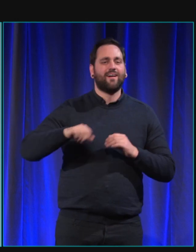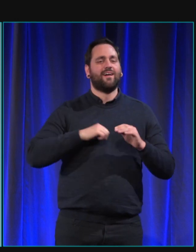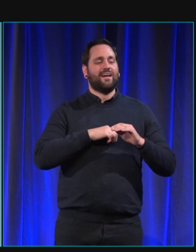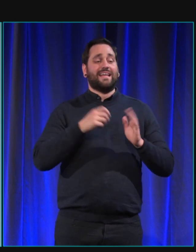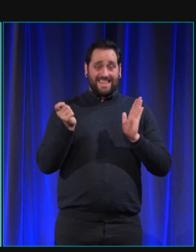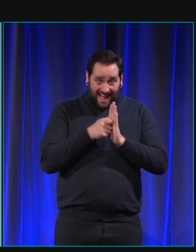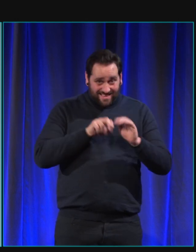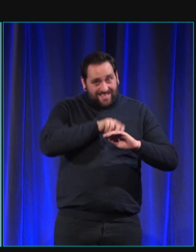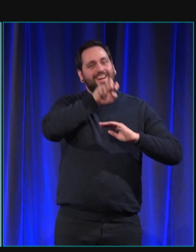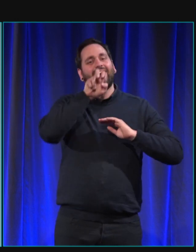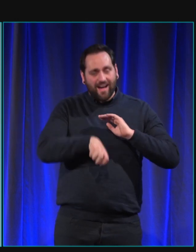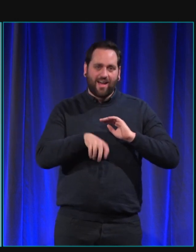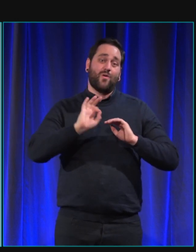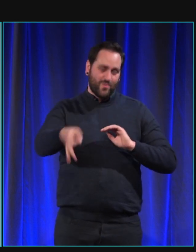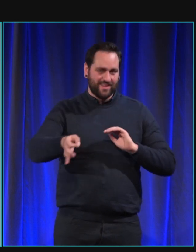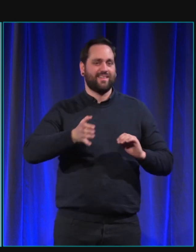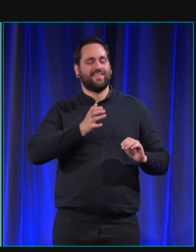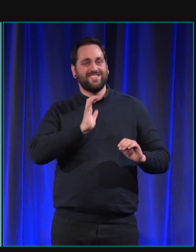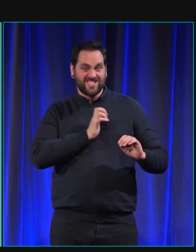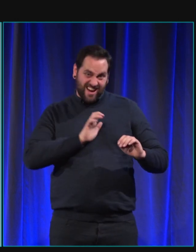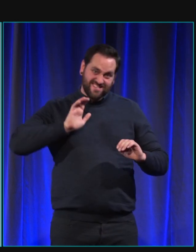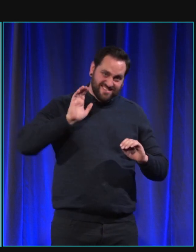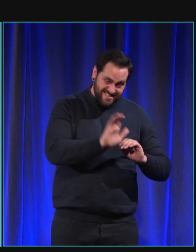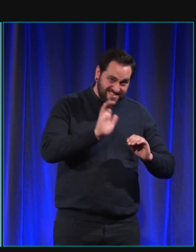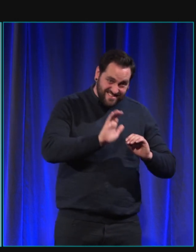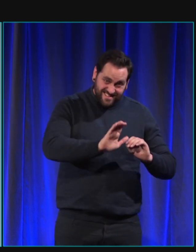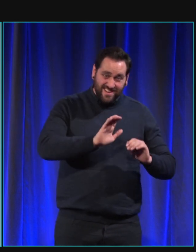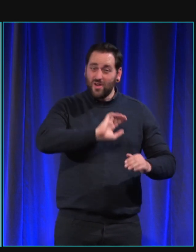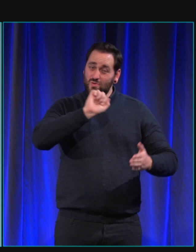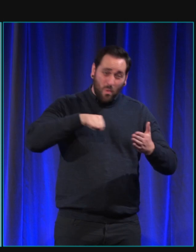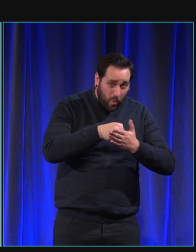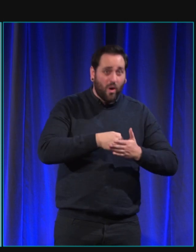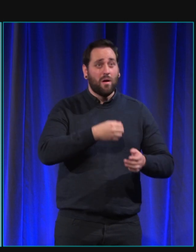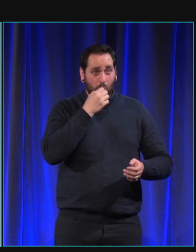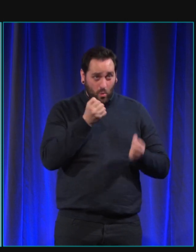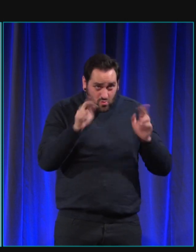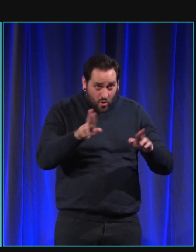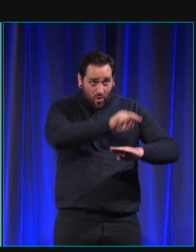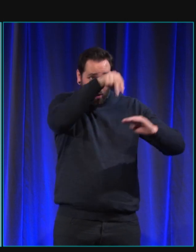Donc le chien a appris à insister jusqu'à ce que vous ayez les deux pieds par terre pour que vous arriviez à l'heure au travail.